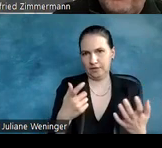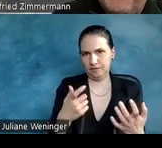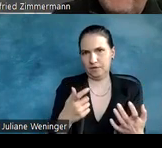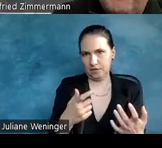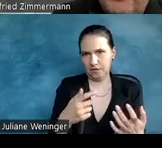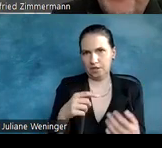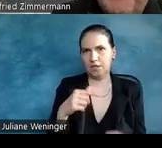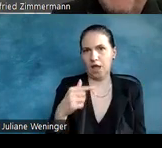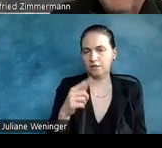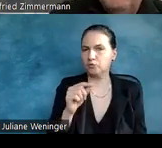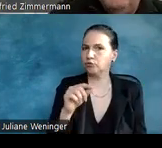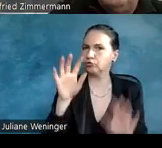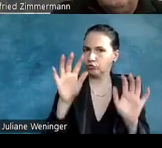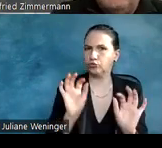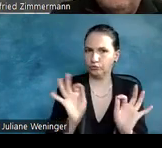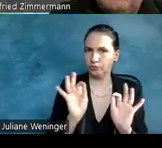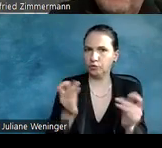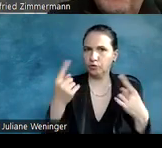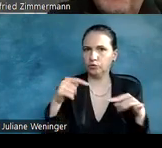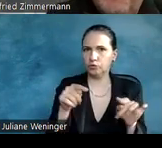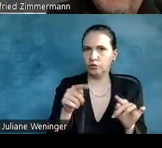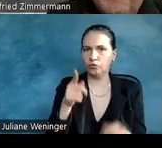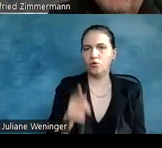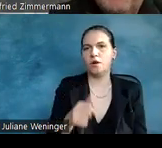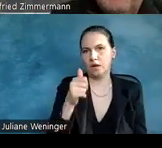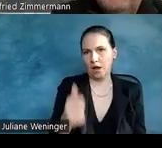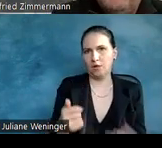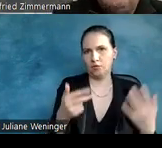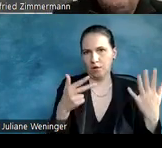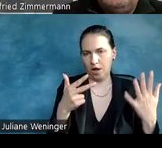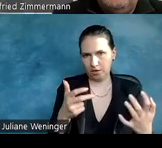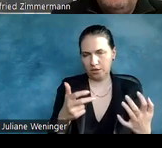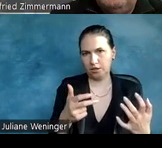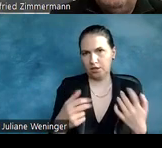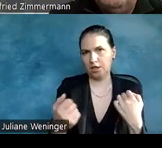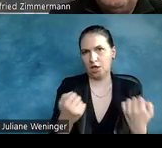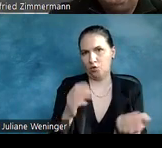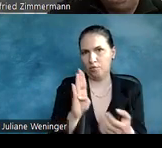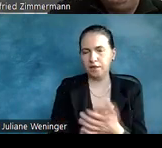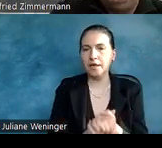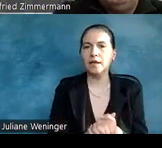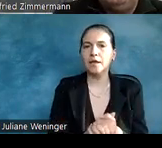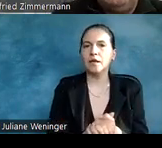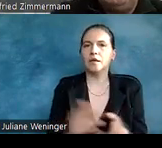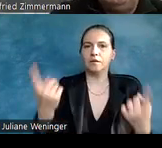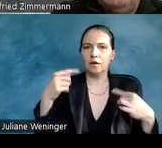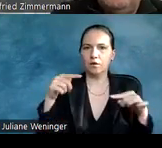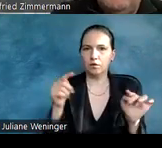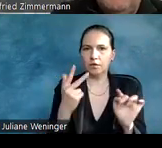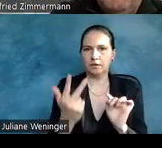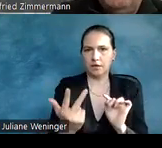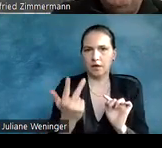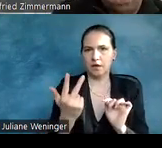ein strukturiertes Dokument. Und hat die Größe 181. Darunter stehen drei